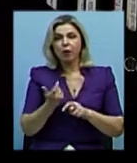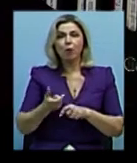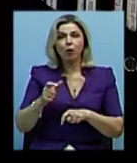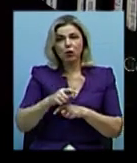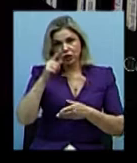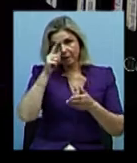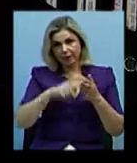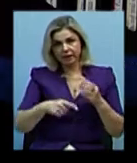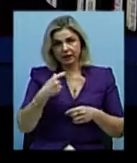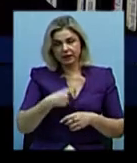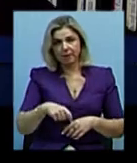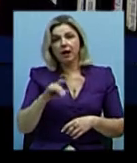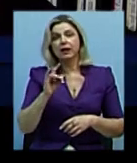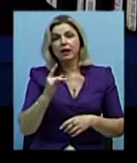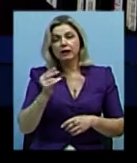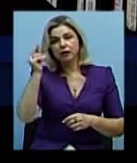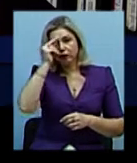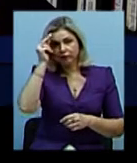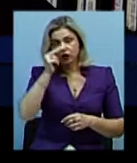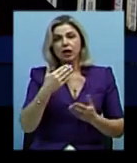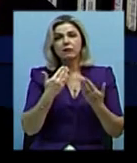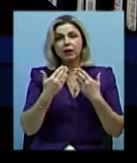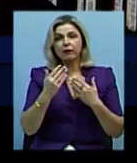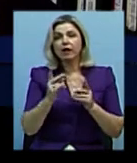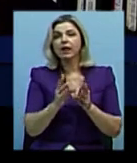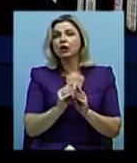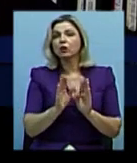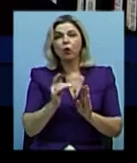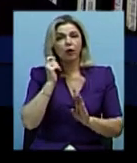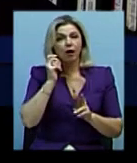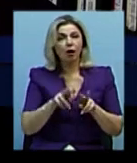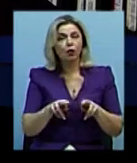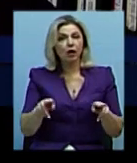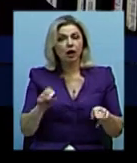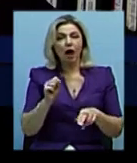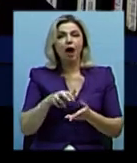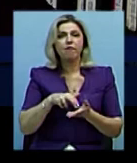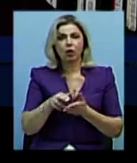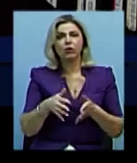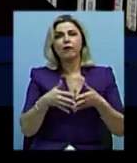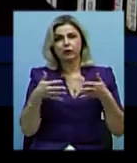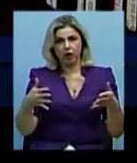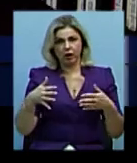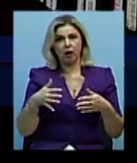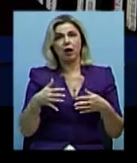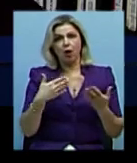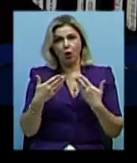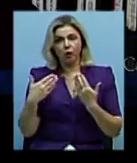собі. Вона вчиться спілкуватися не тільки з однолітками, а й виходити на широке коло. Вони